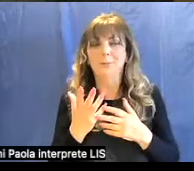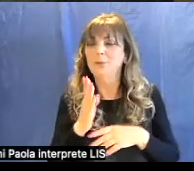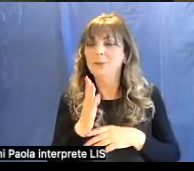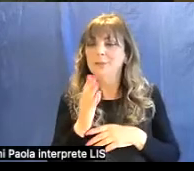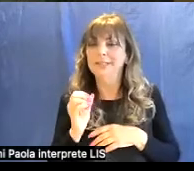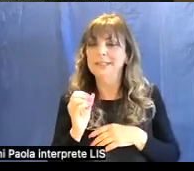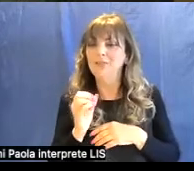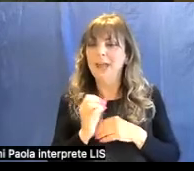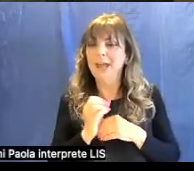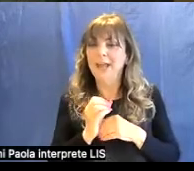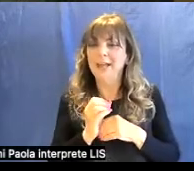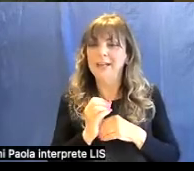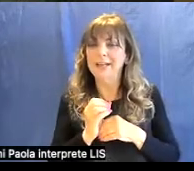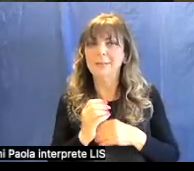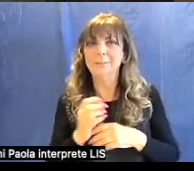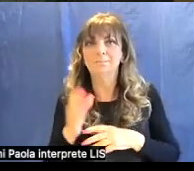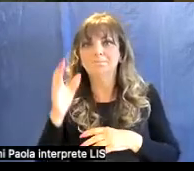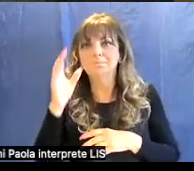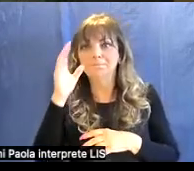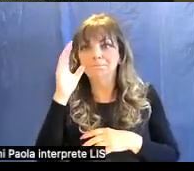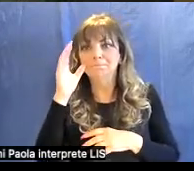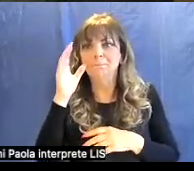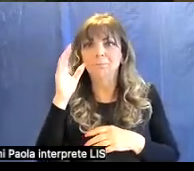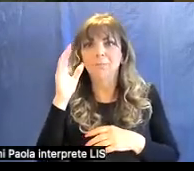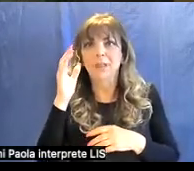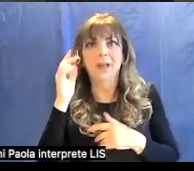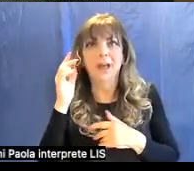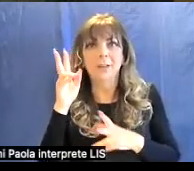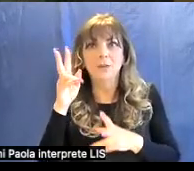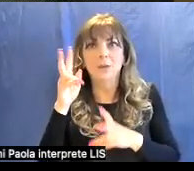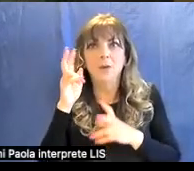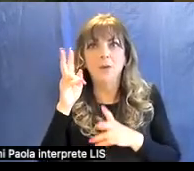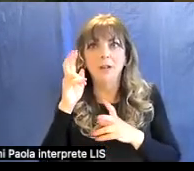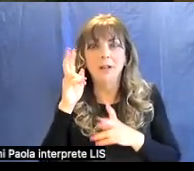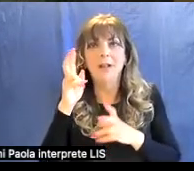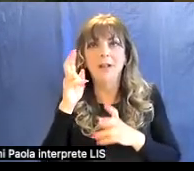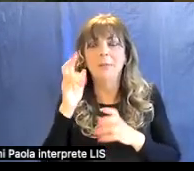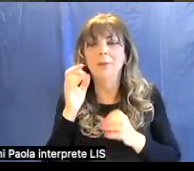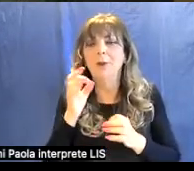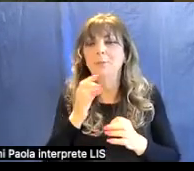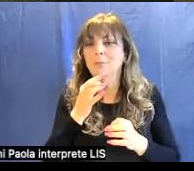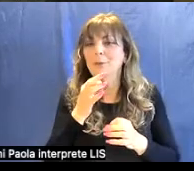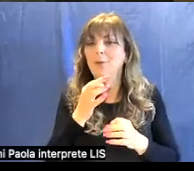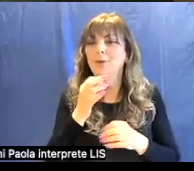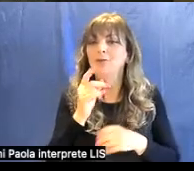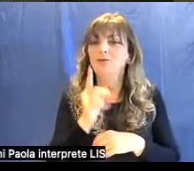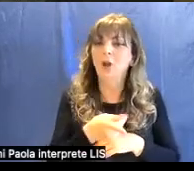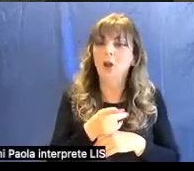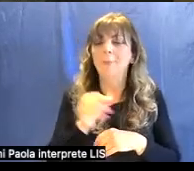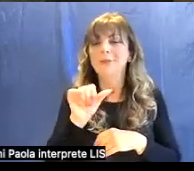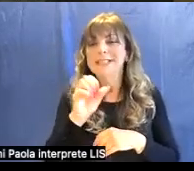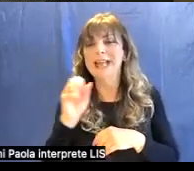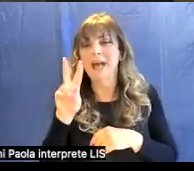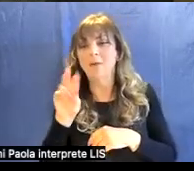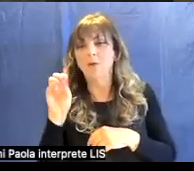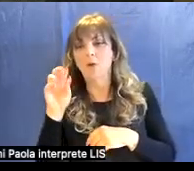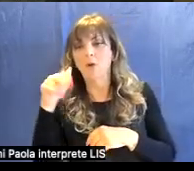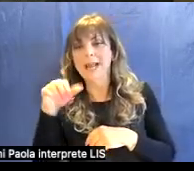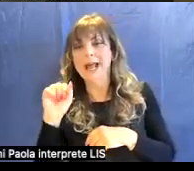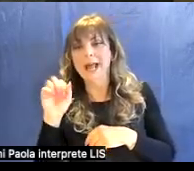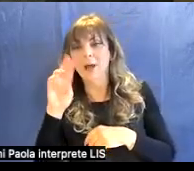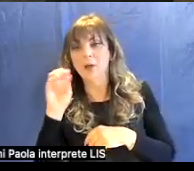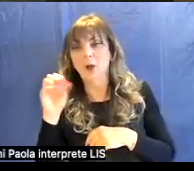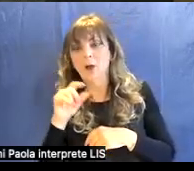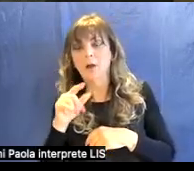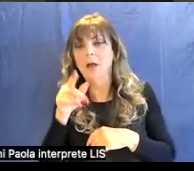dalle predicazioni di Girolamo Savonarola quindi era un momento di una svolta religiosa ecco per